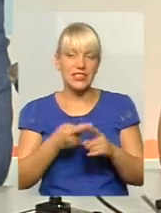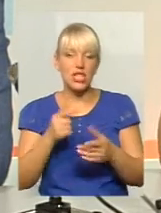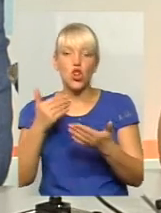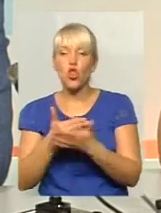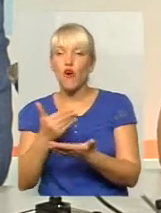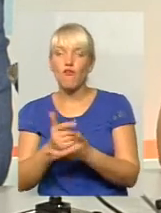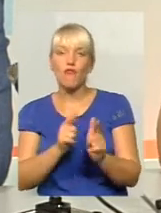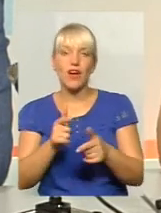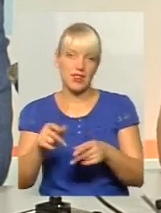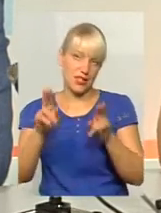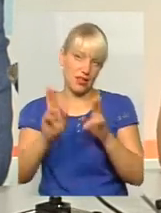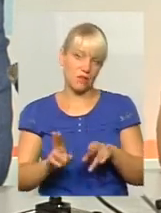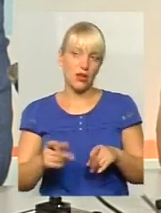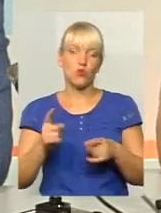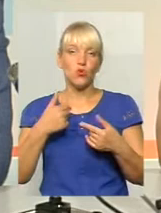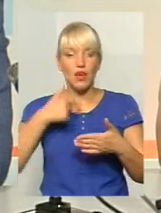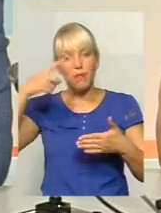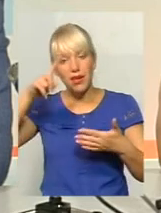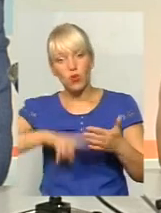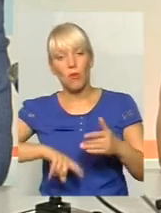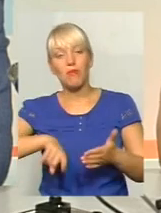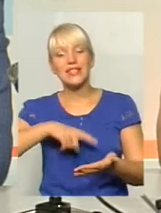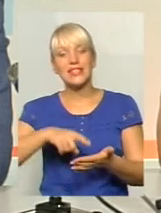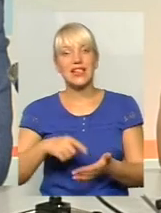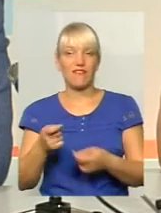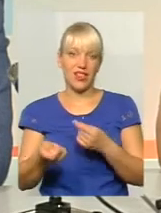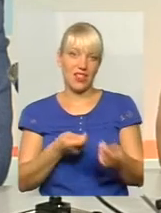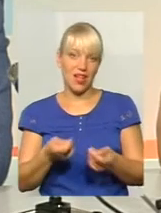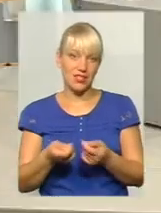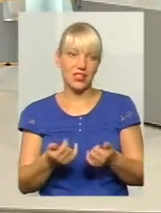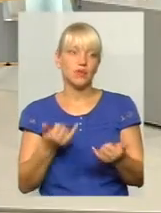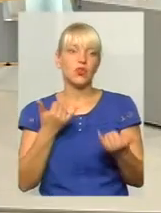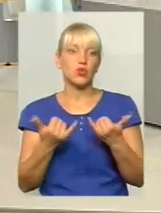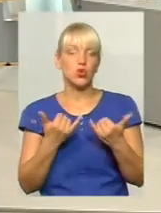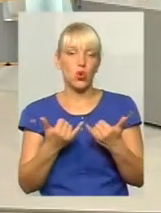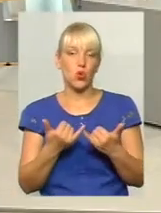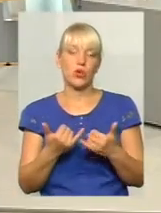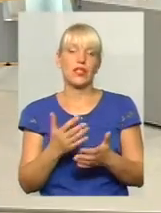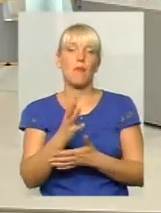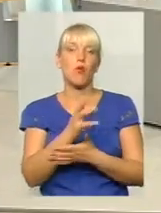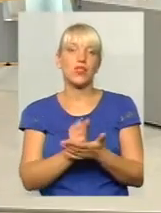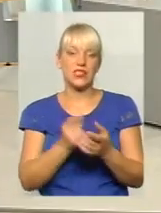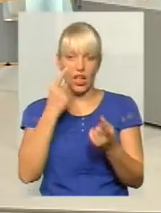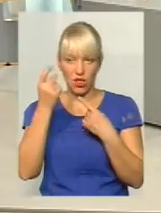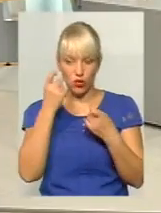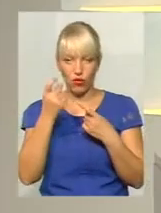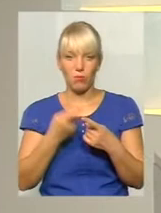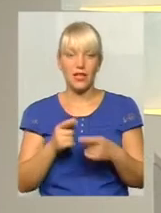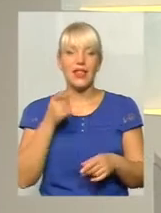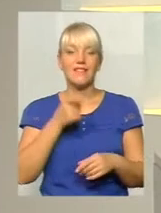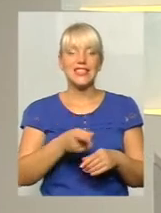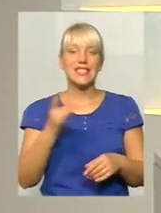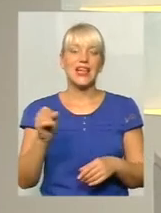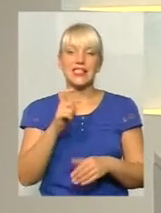І тому я переконаний, що в міській владі сьогодні потенціал інформування в тисячі разів